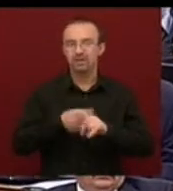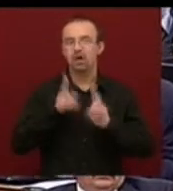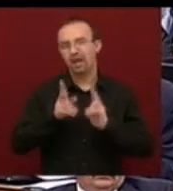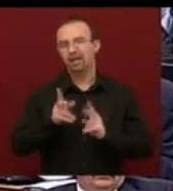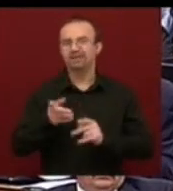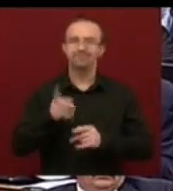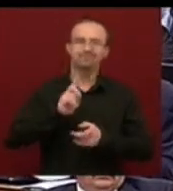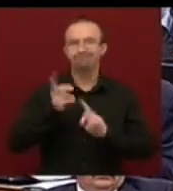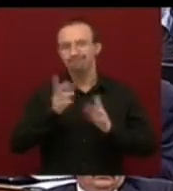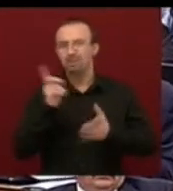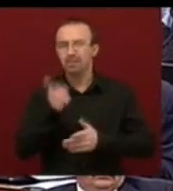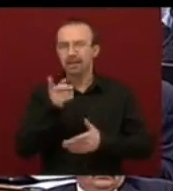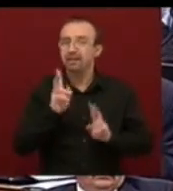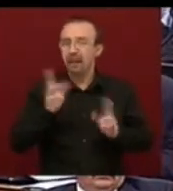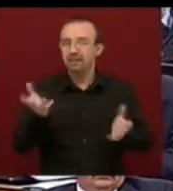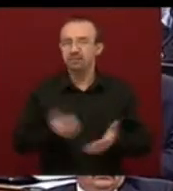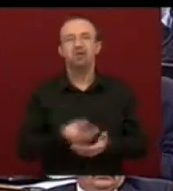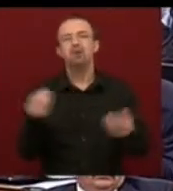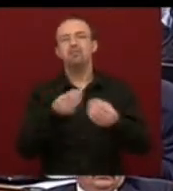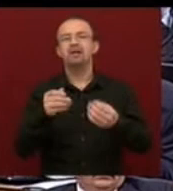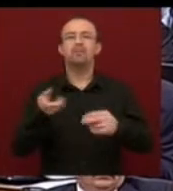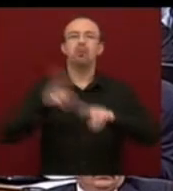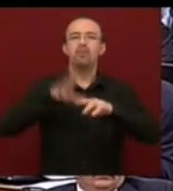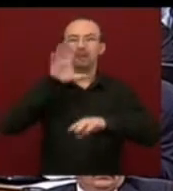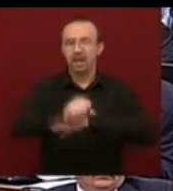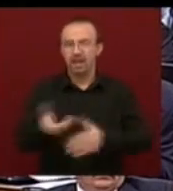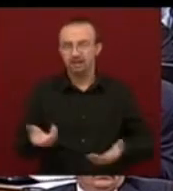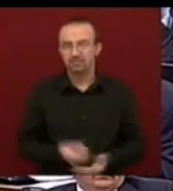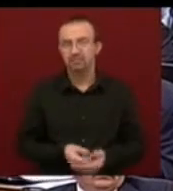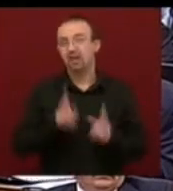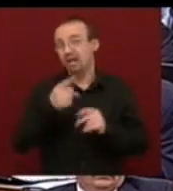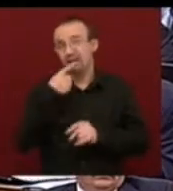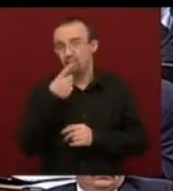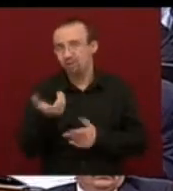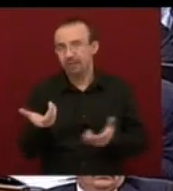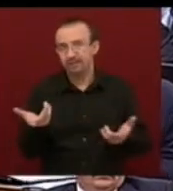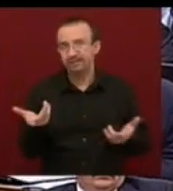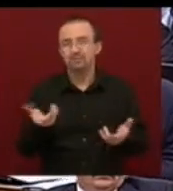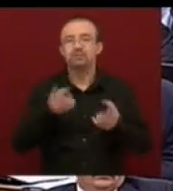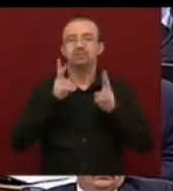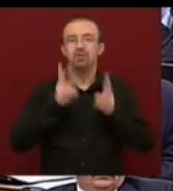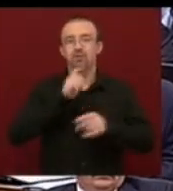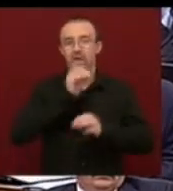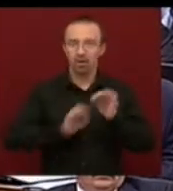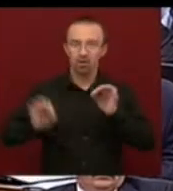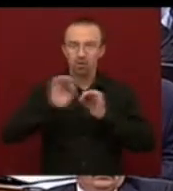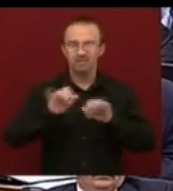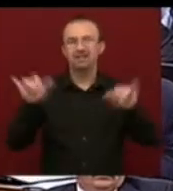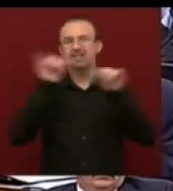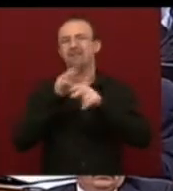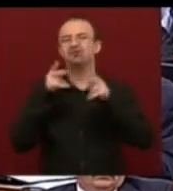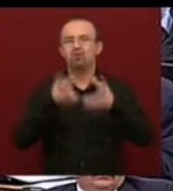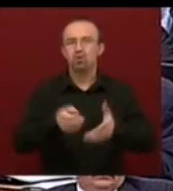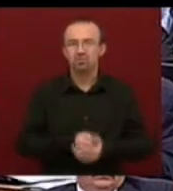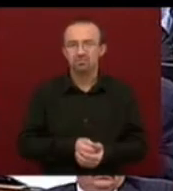bírálni. Természetesen lehet azt mondani, hogy miért nem értünk el többet. Természetesen lehet azt mondani, hogy Magyarország tévúton jár,